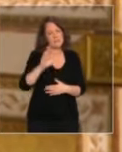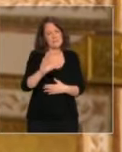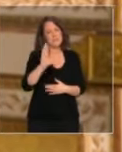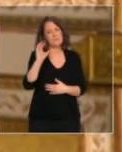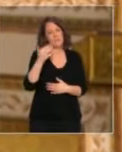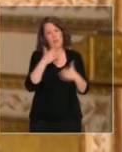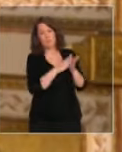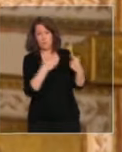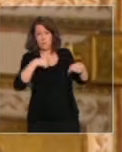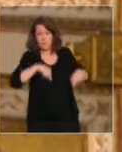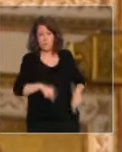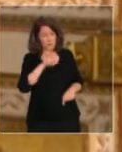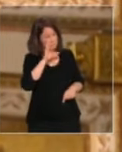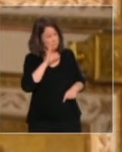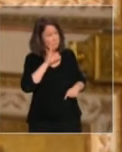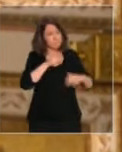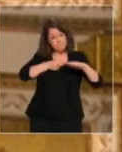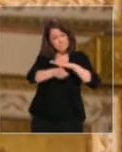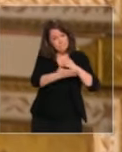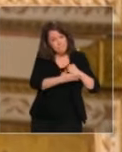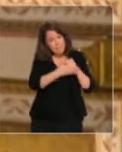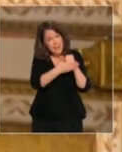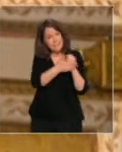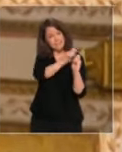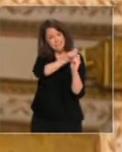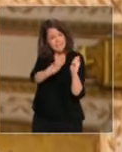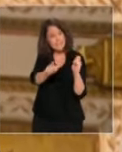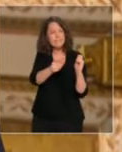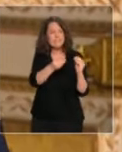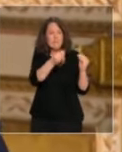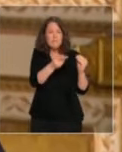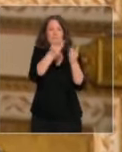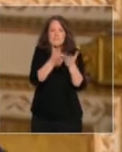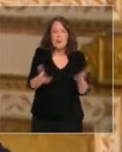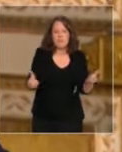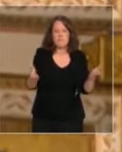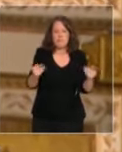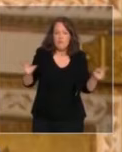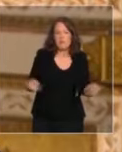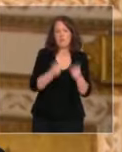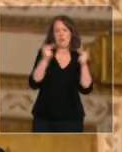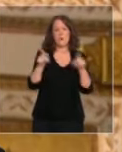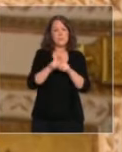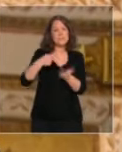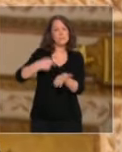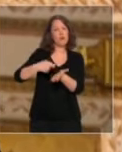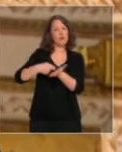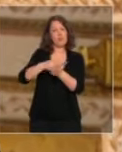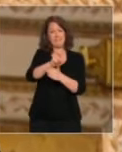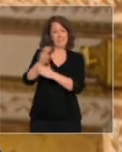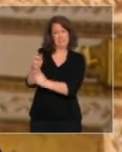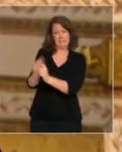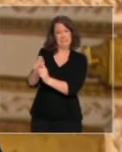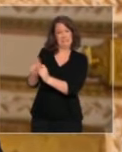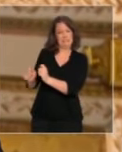fortement les aides, de les simplifier pour vous permettre de surmonter cette période. Je souhaite que les banques puissent décaler toutes les échéances beaucoup plus